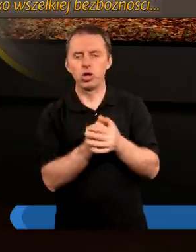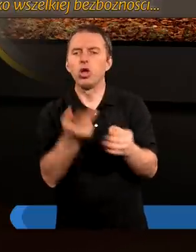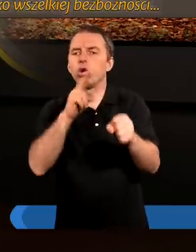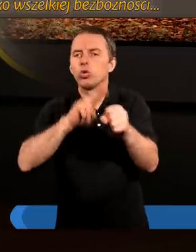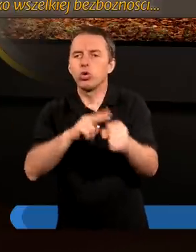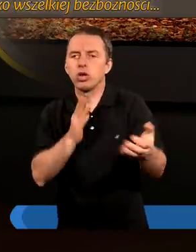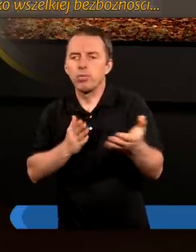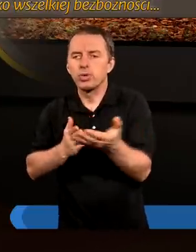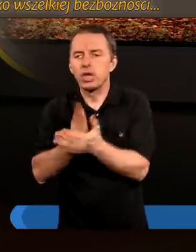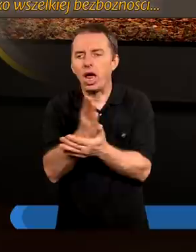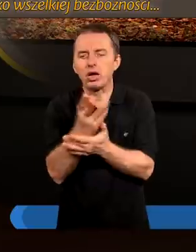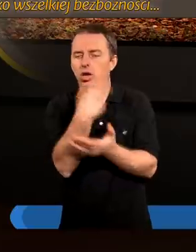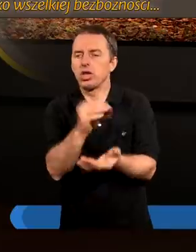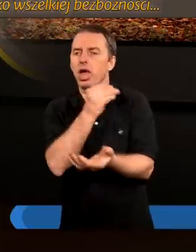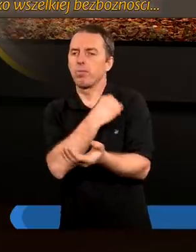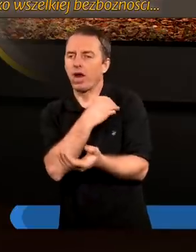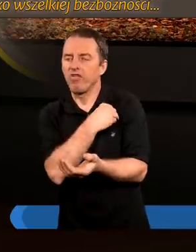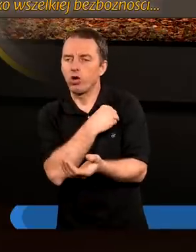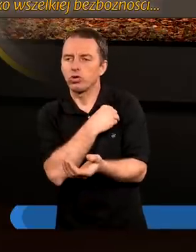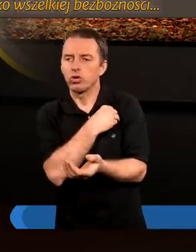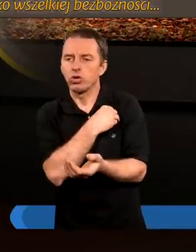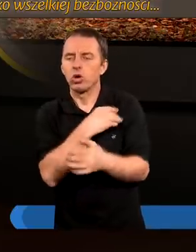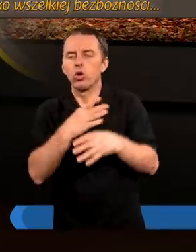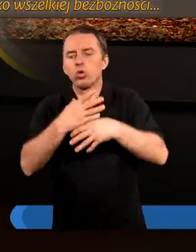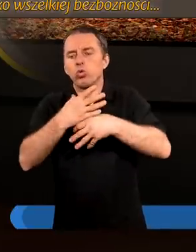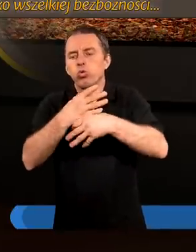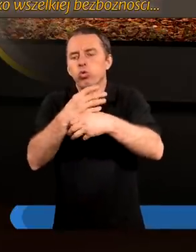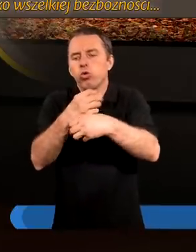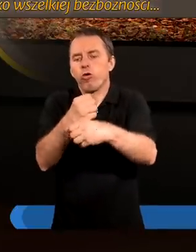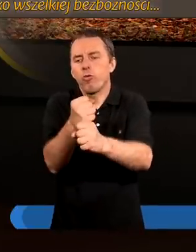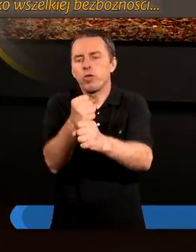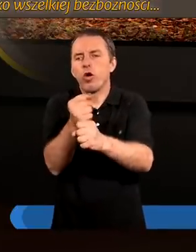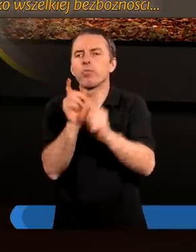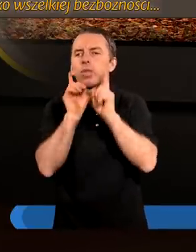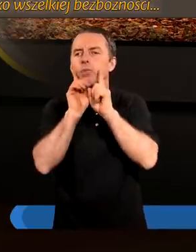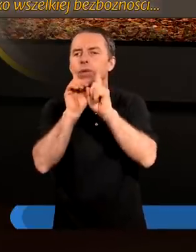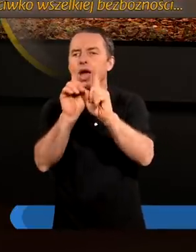którzy przez nieprawość tłumią prawdę.